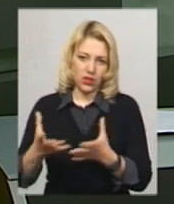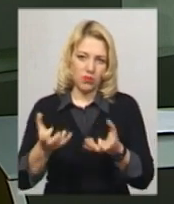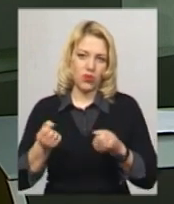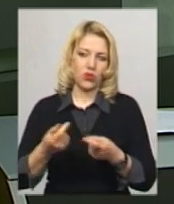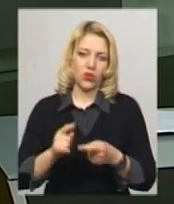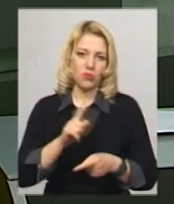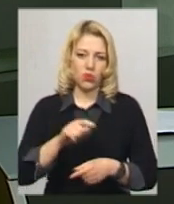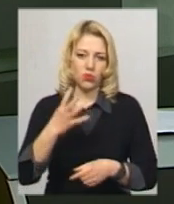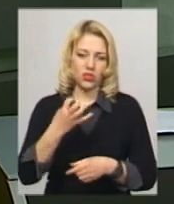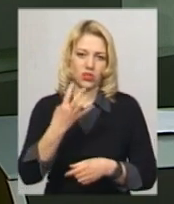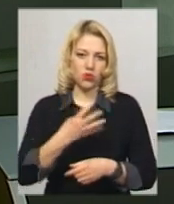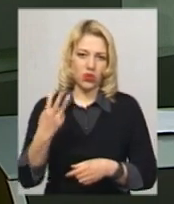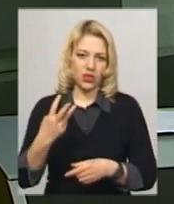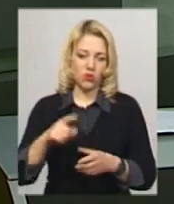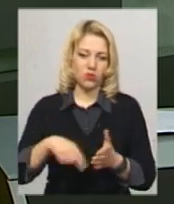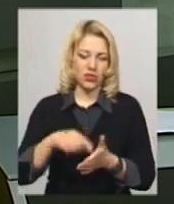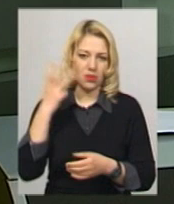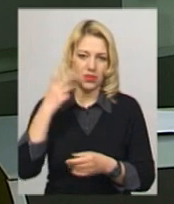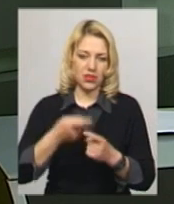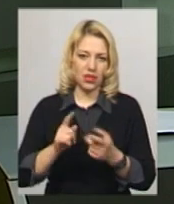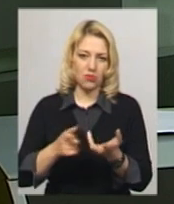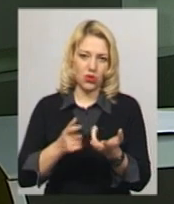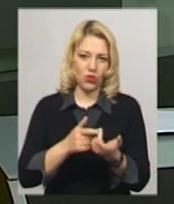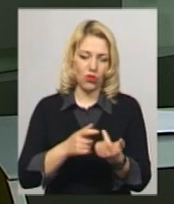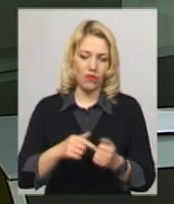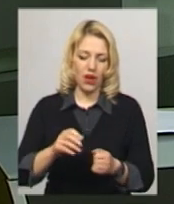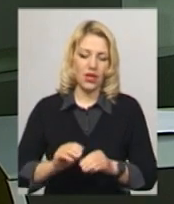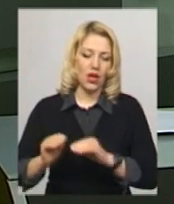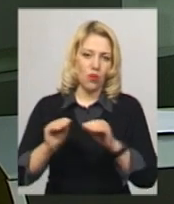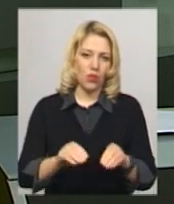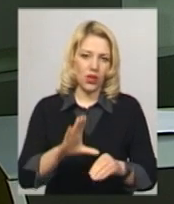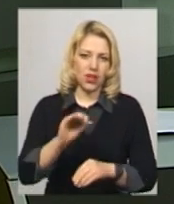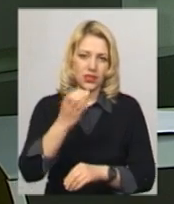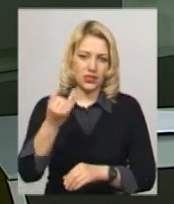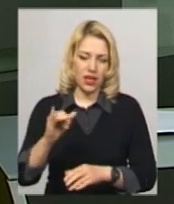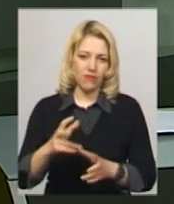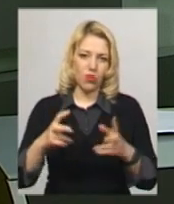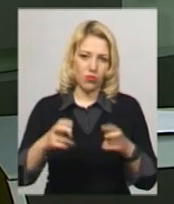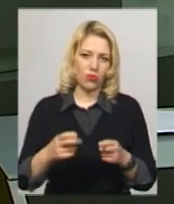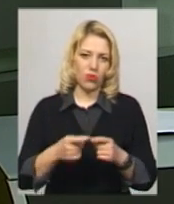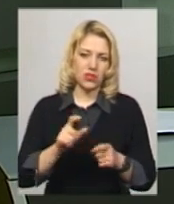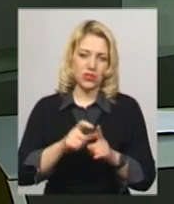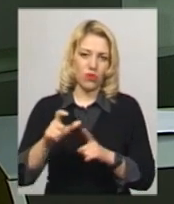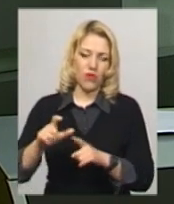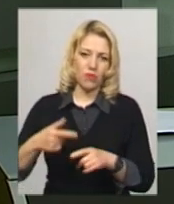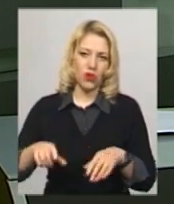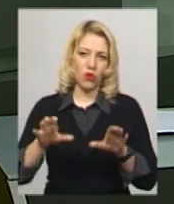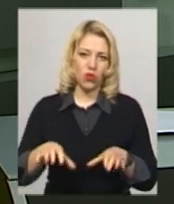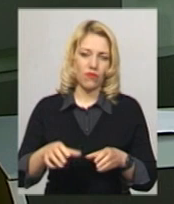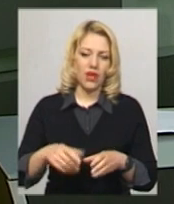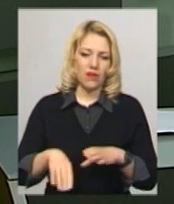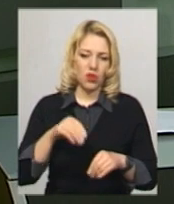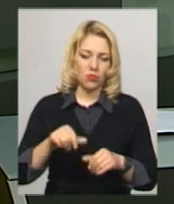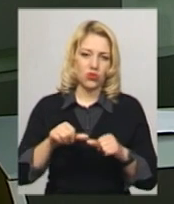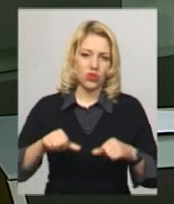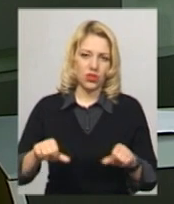443 у Хмельницькому. Їх перерахували, поклали до сейфу та опломбували. За словами голови дільничної виборчої комісії